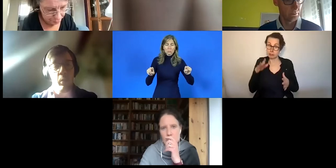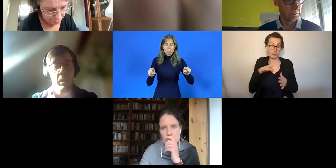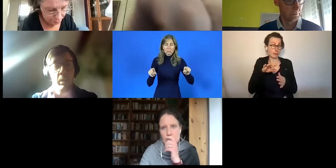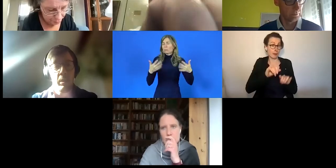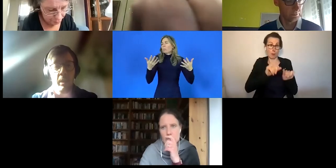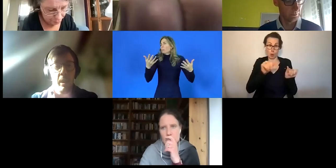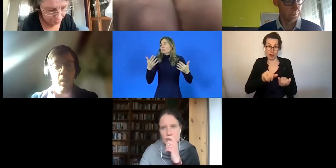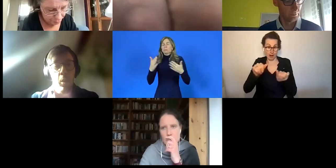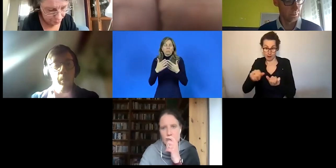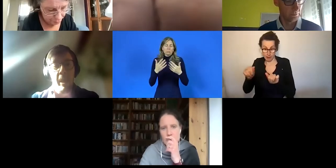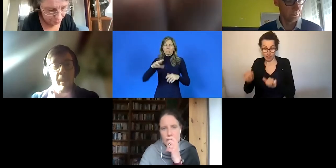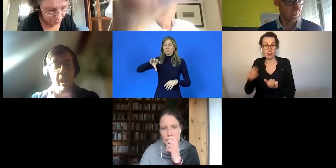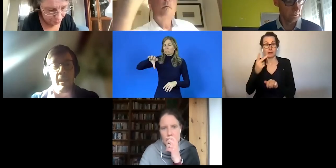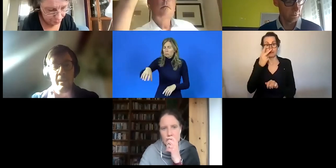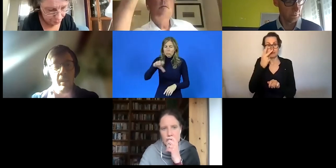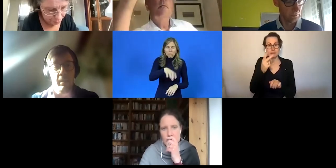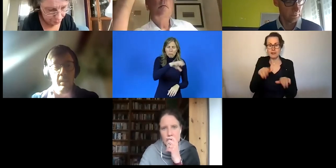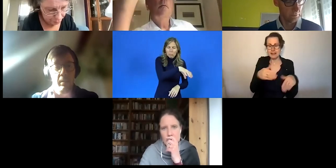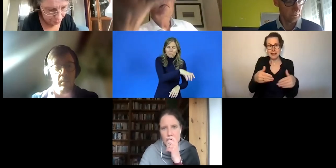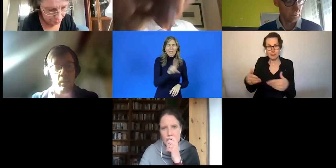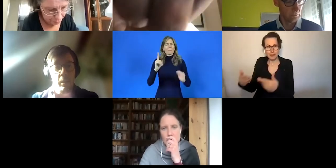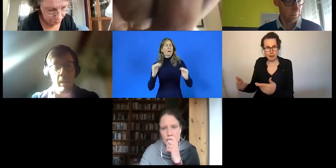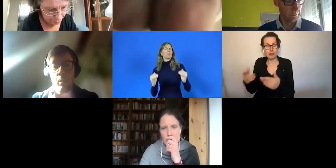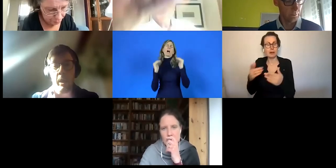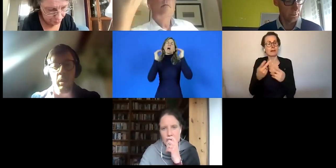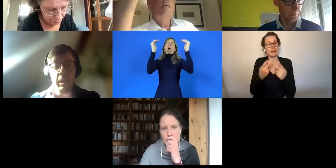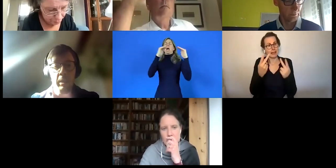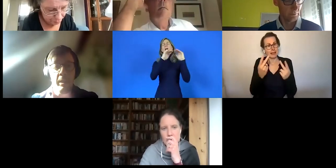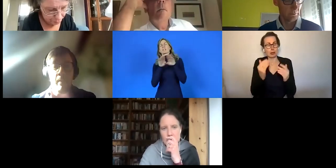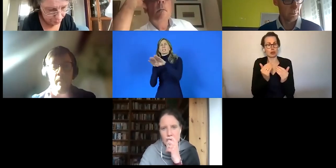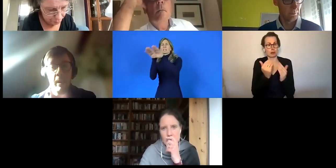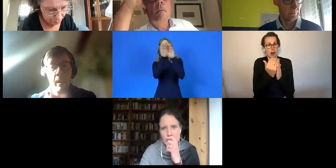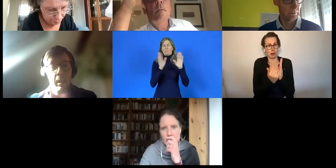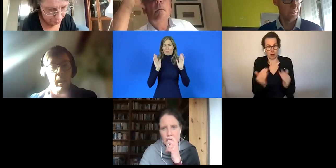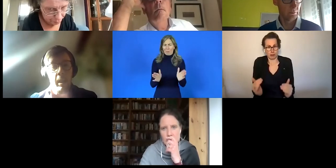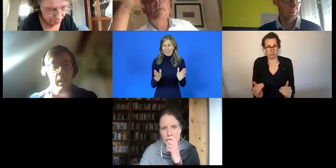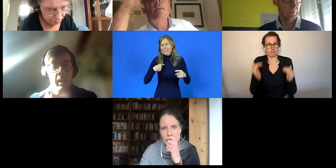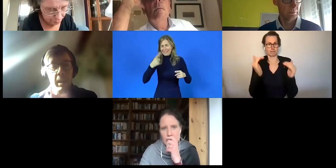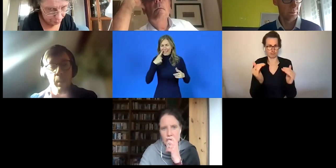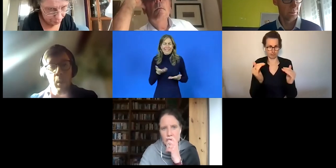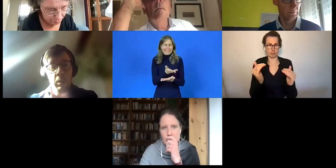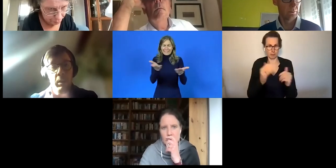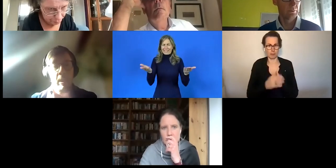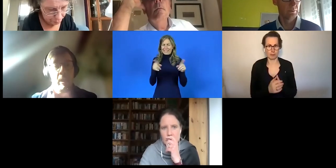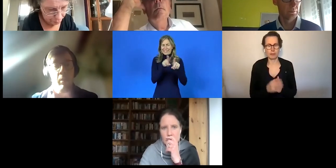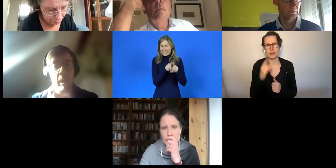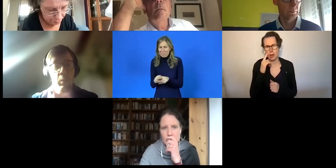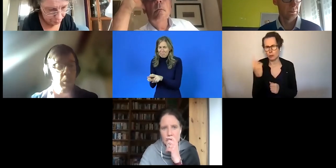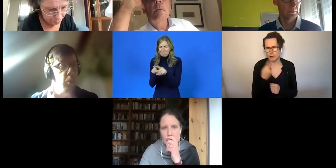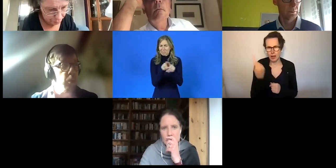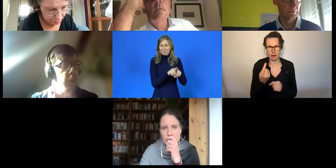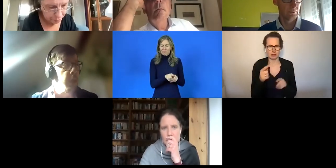und die Beschäftigungsorte auch so zu gestalten, dass